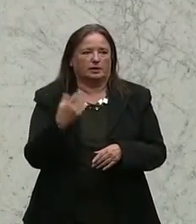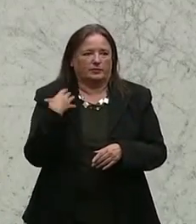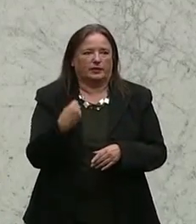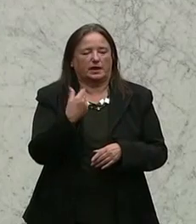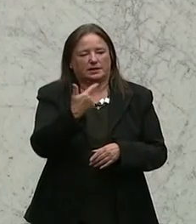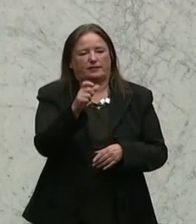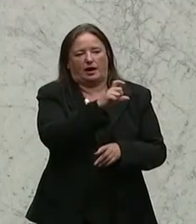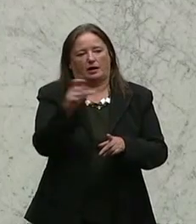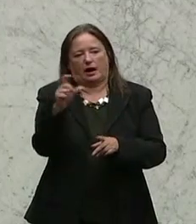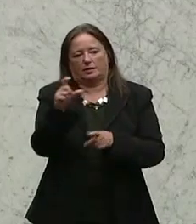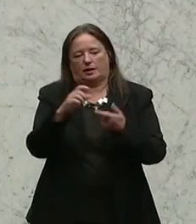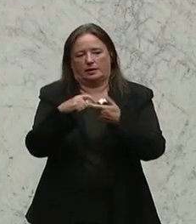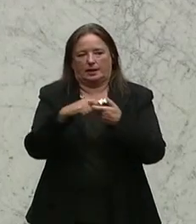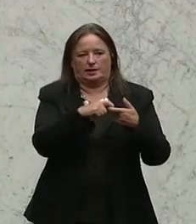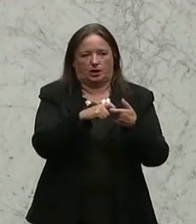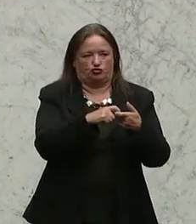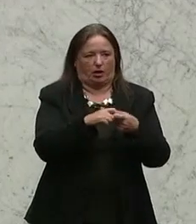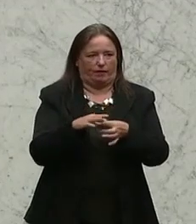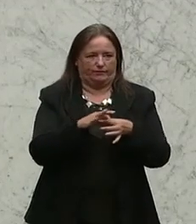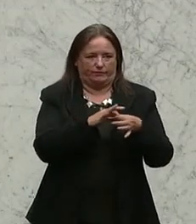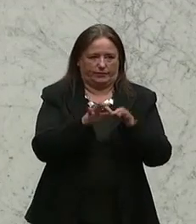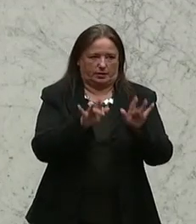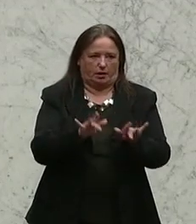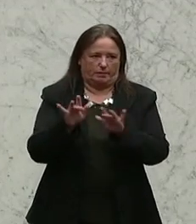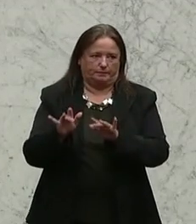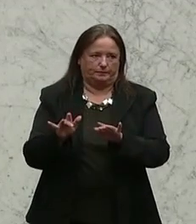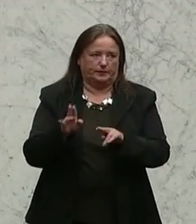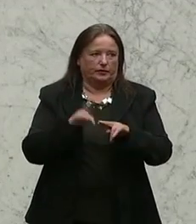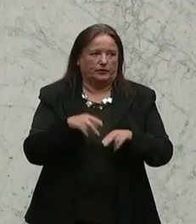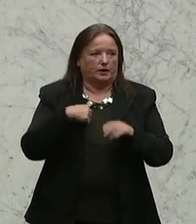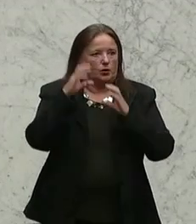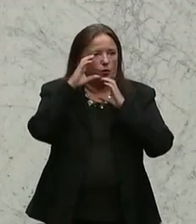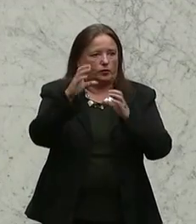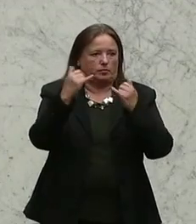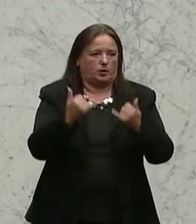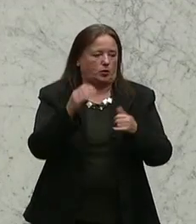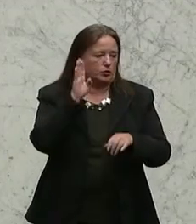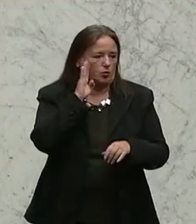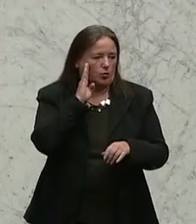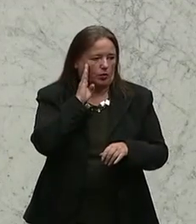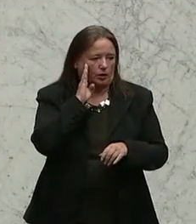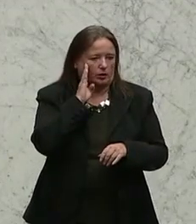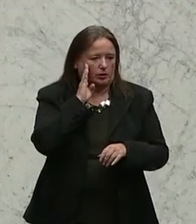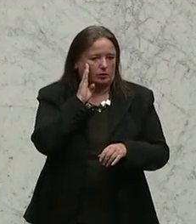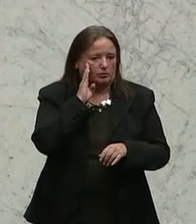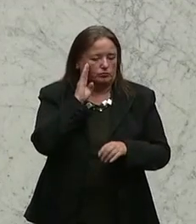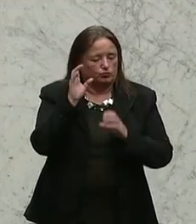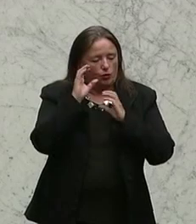Zweiklassengesellschaft gefördert wird. An dieser Stelle sei auch erwähnt, wenn ich die ÖVP heute höre, dass ja durchaus da positive